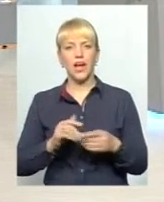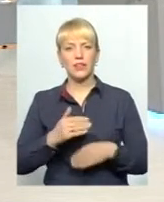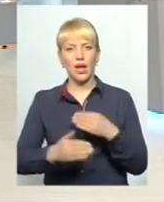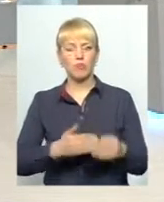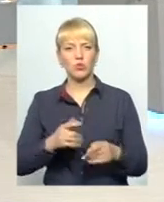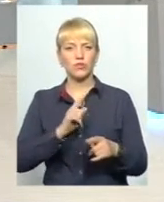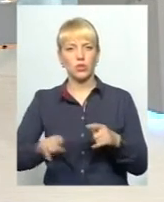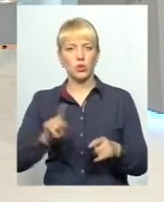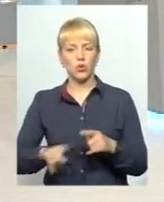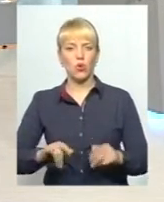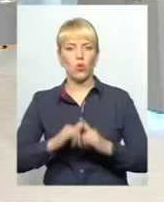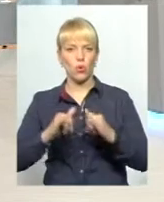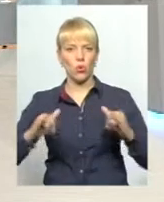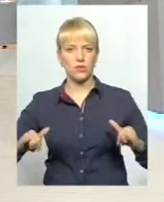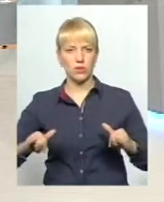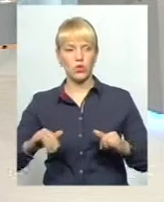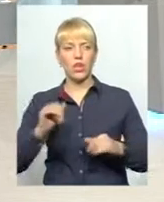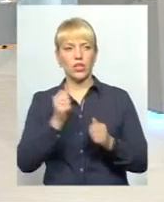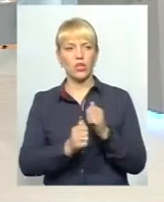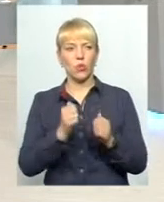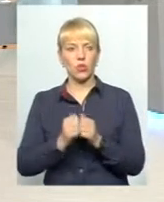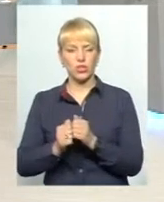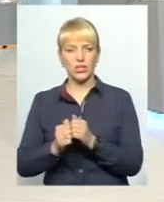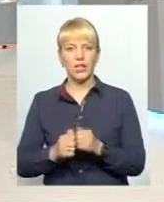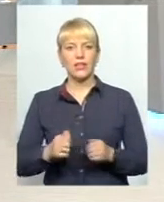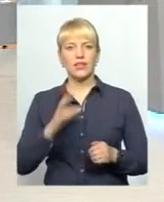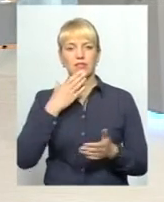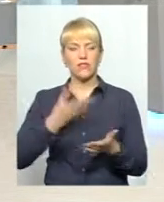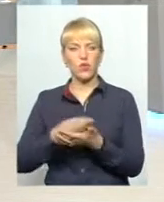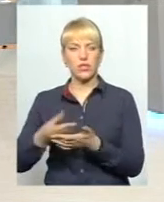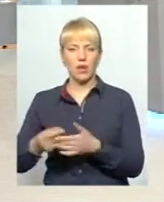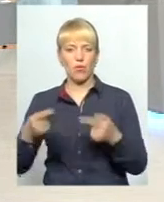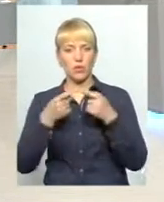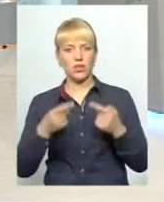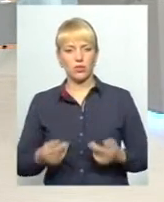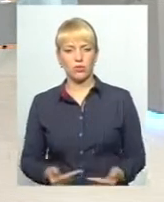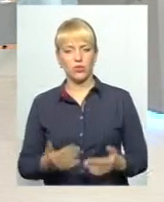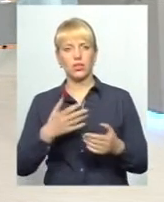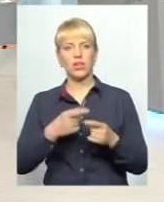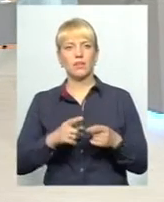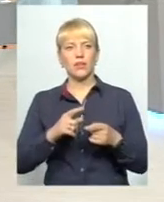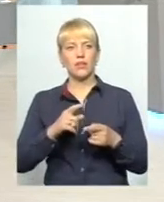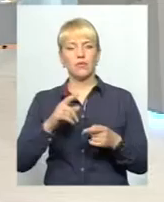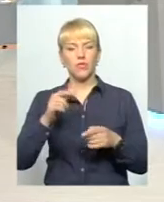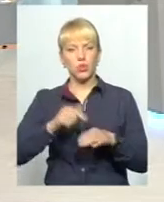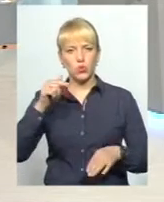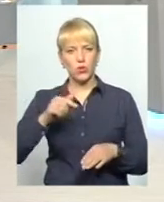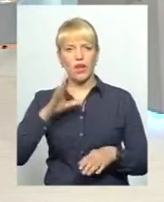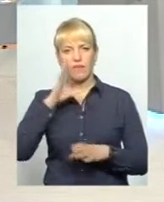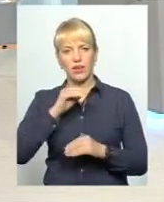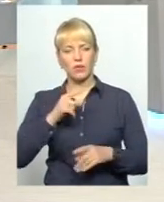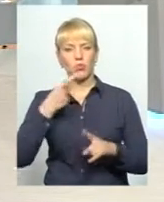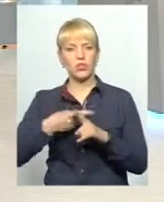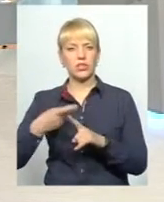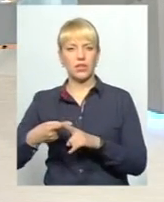швидкого, стрімкого розвитку, і кожен на своєму конкретному житті, на свої родини відчує позитивний